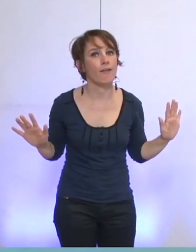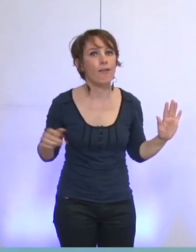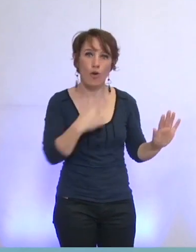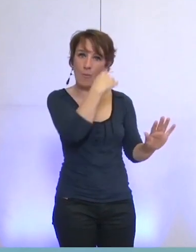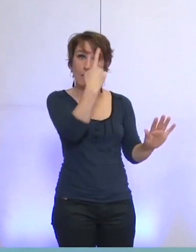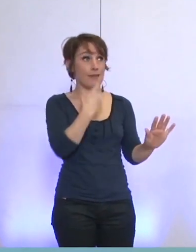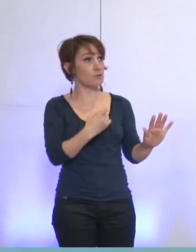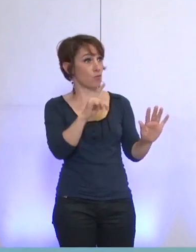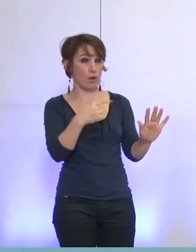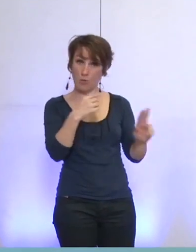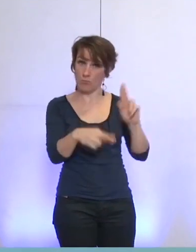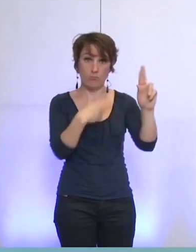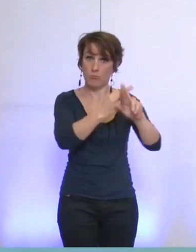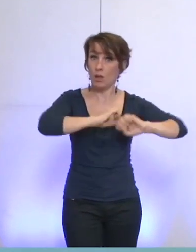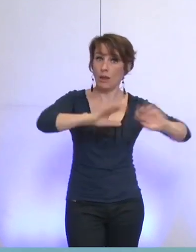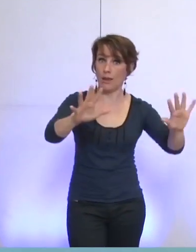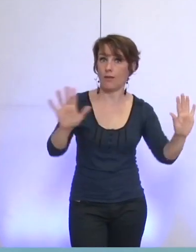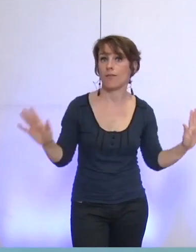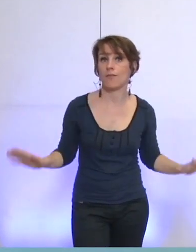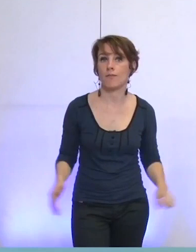qui était posée.